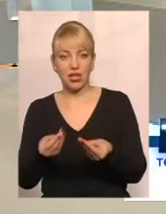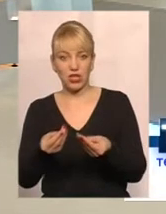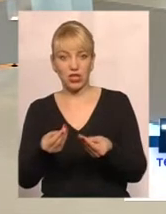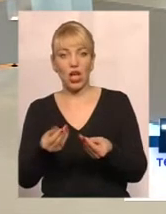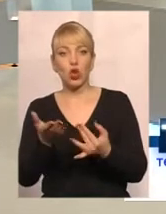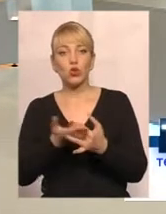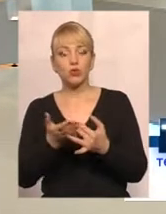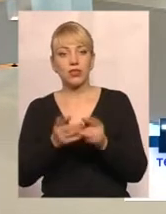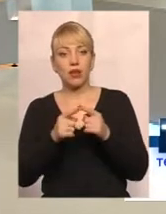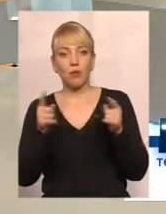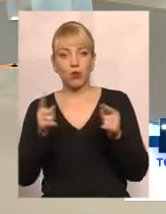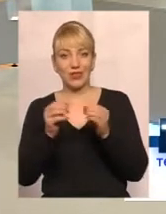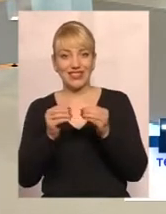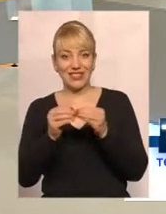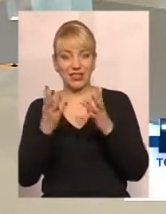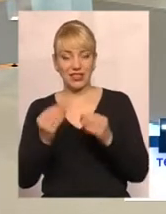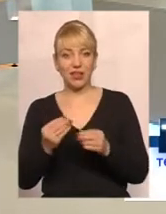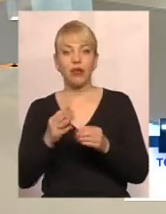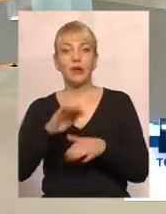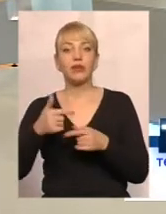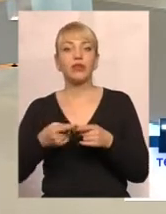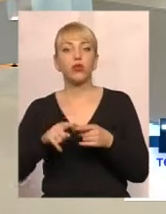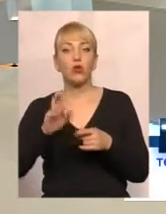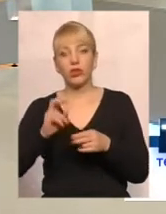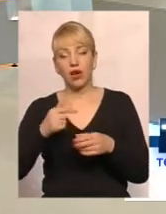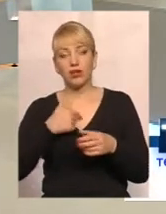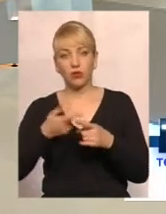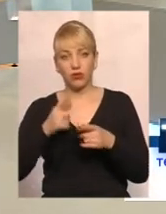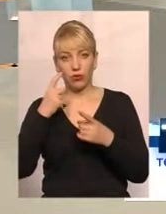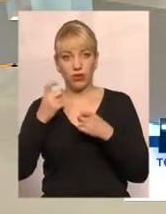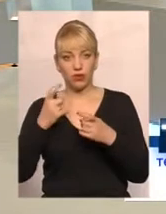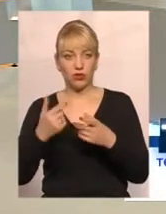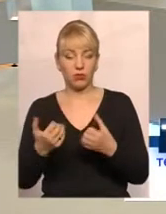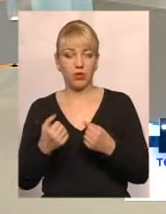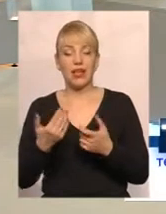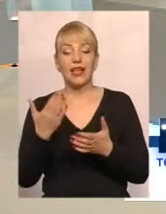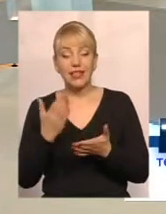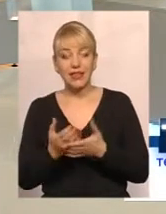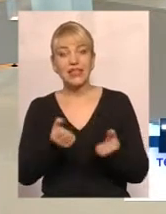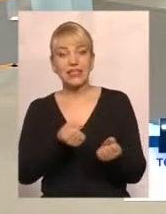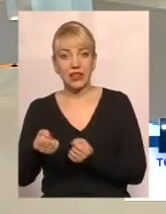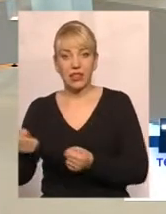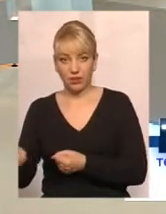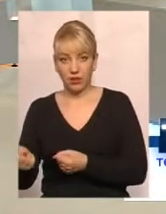днів після того, як ми цю інформацію зберемо. Звичайно, є затримки, і вони полягають в тому, що